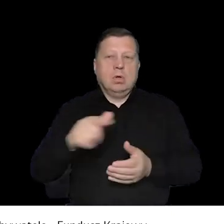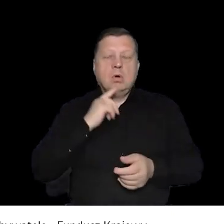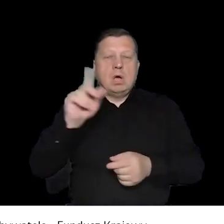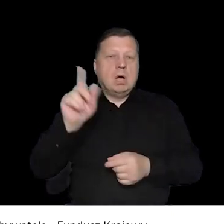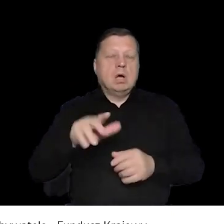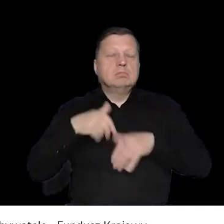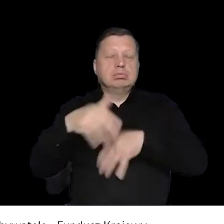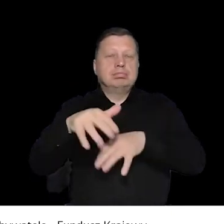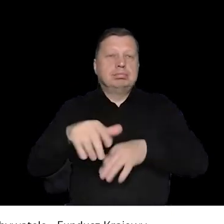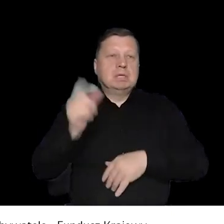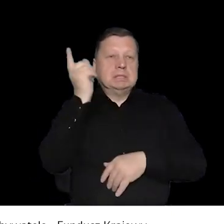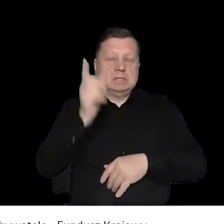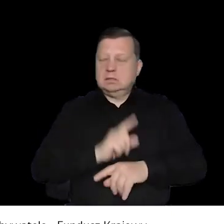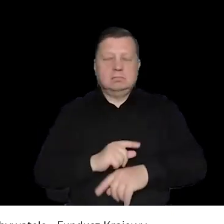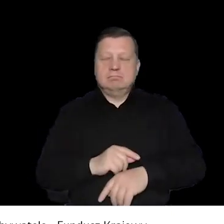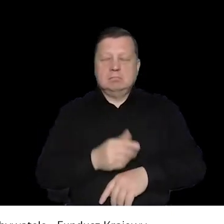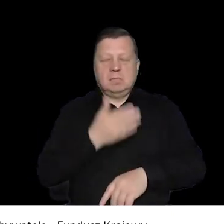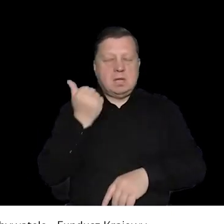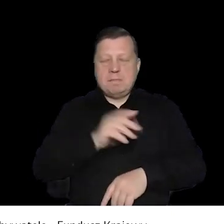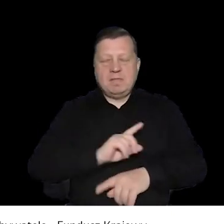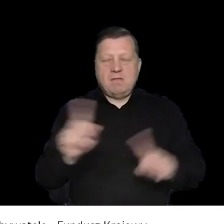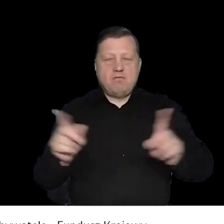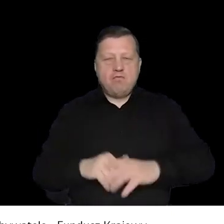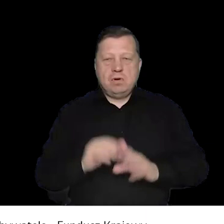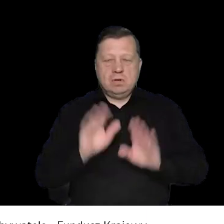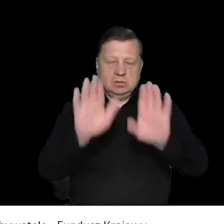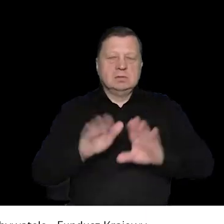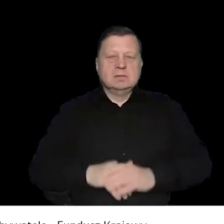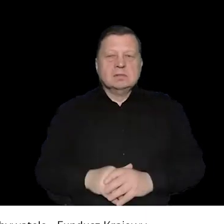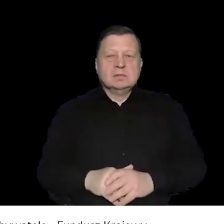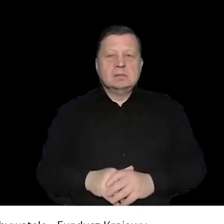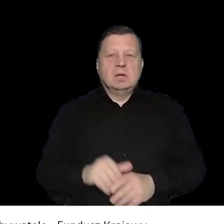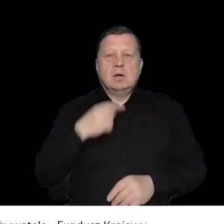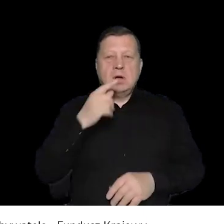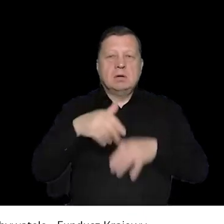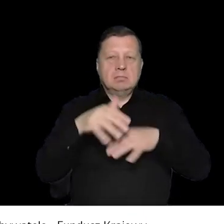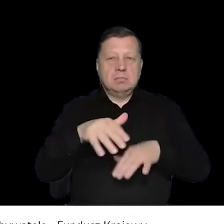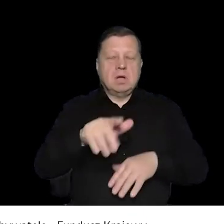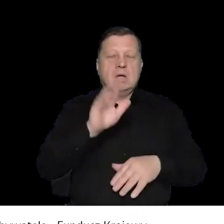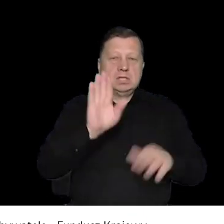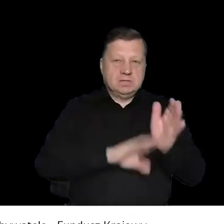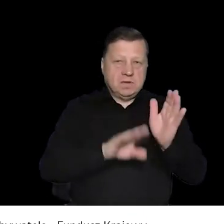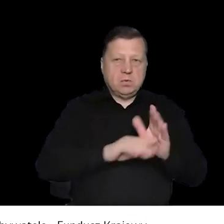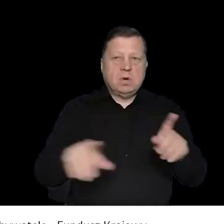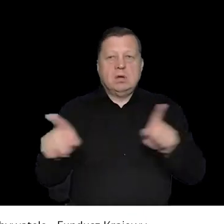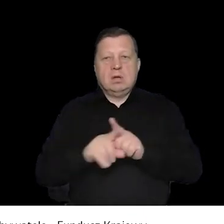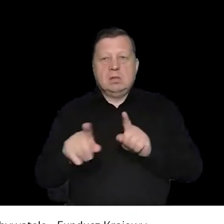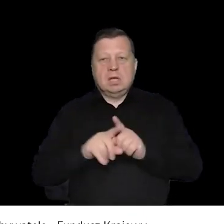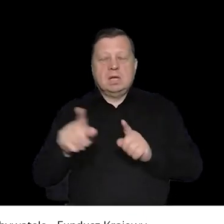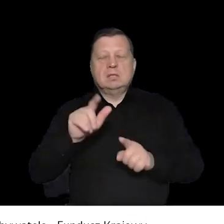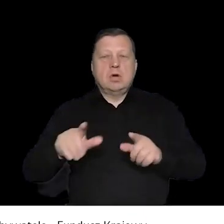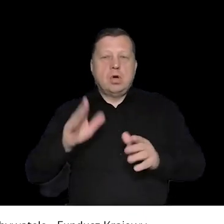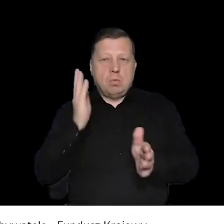stosuje przemoc albo nawoje do przemocy, to nie ma możliwości rozwiązania zgromadzenia. Zgromadzenie